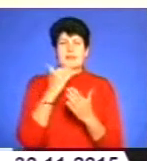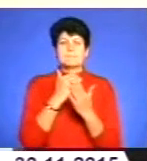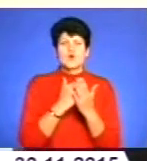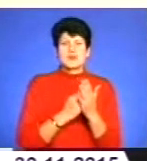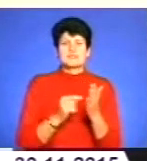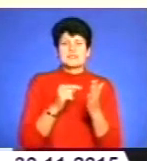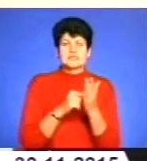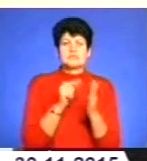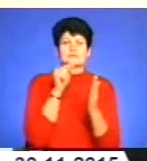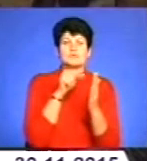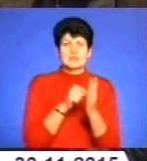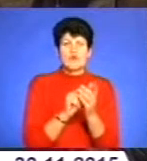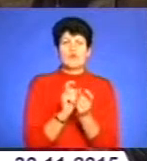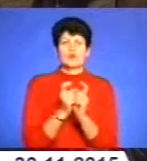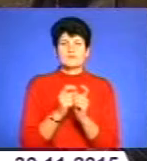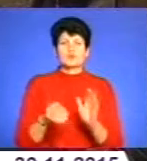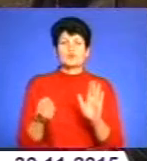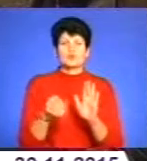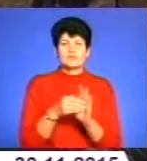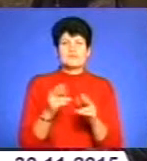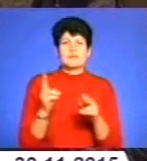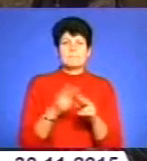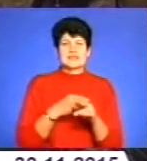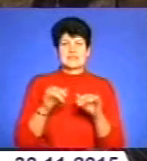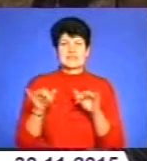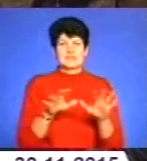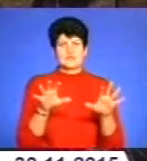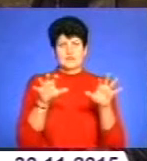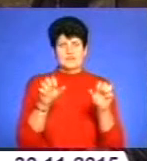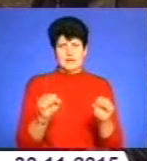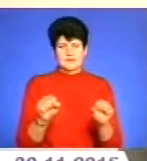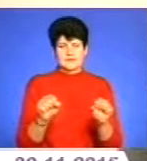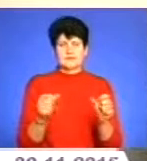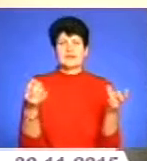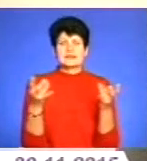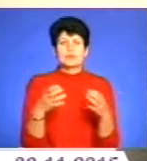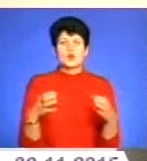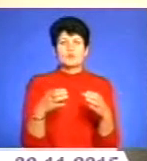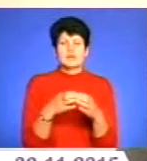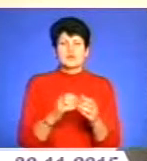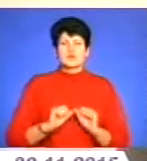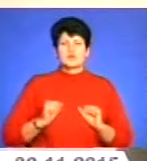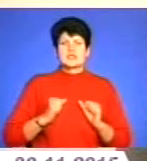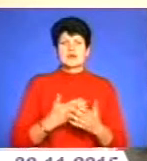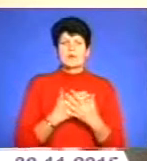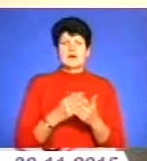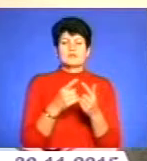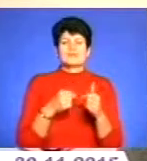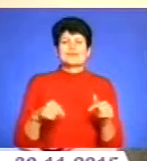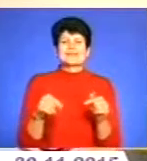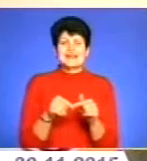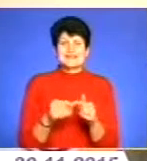співпадають у боротьбі з корупцією та бездієвістю влади. Треба об'єднувати зусилля з громадськими організаціями, які